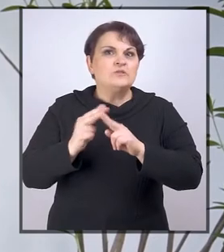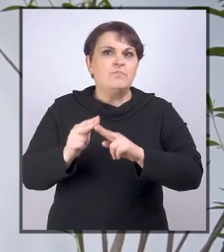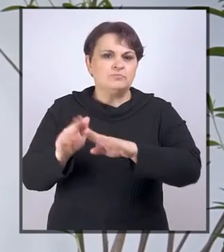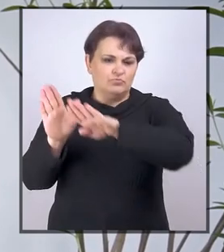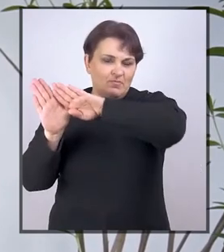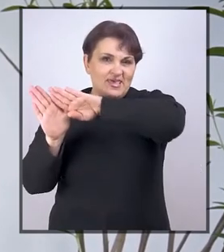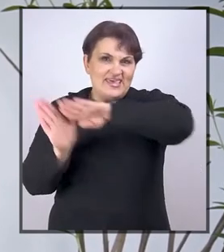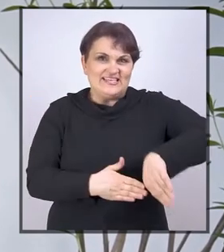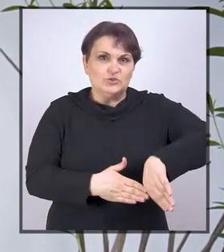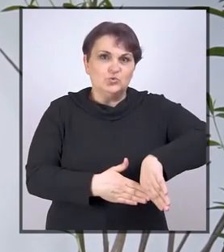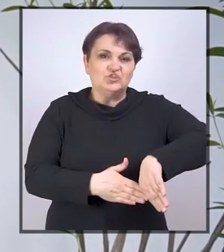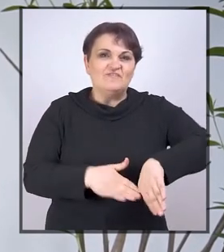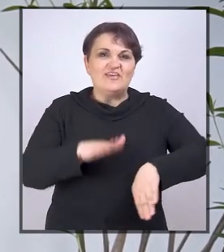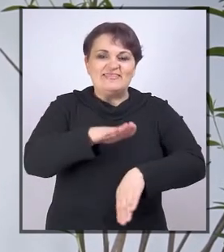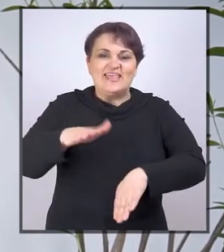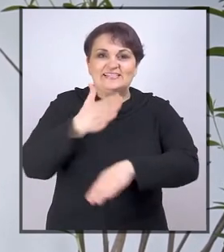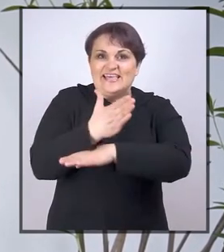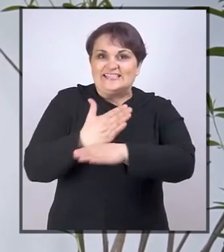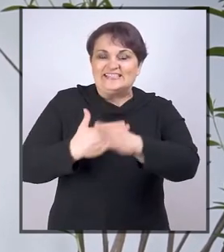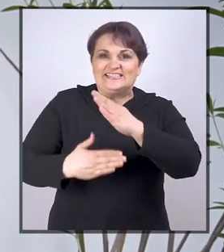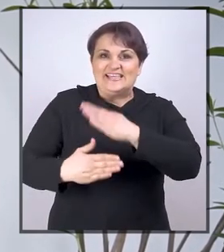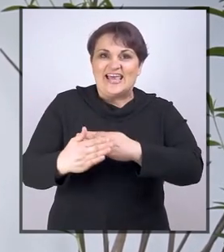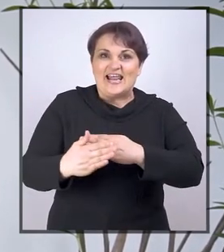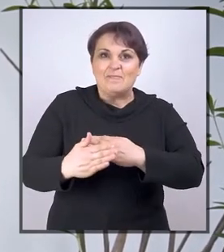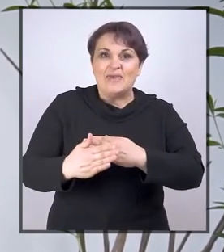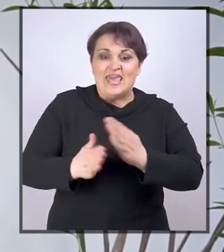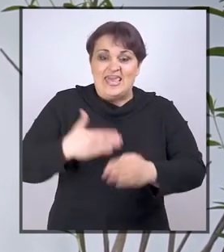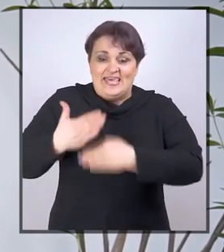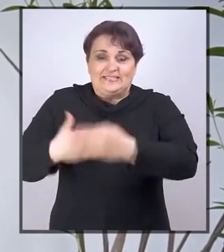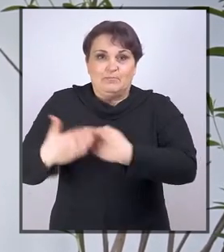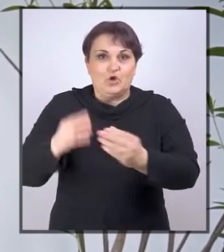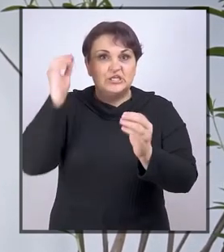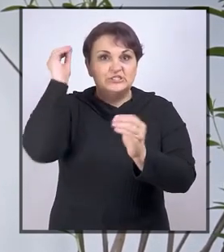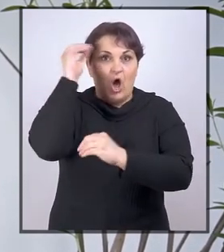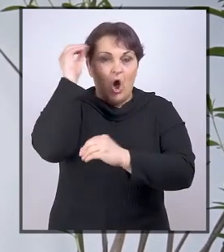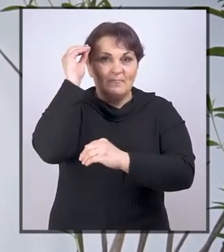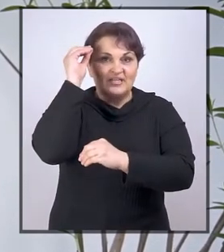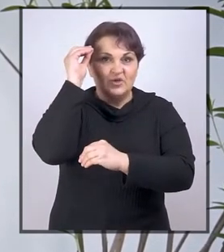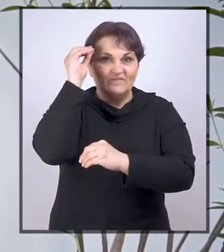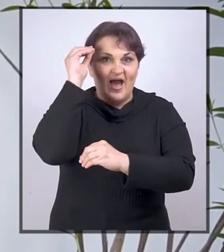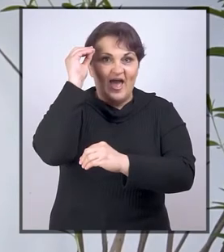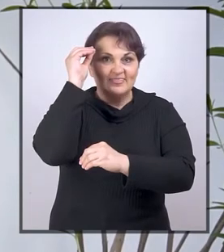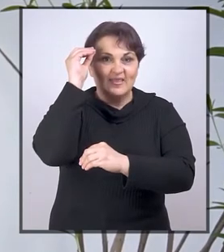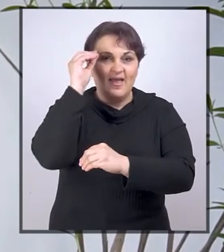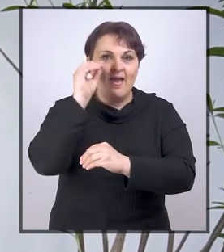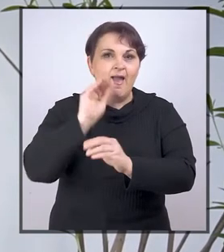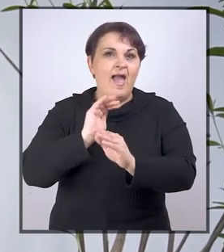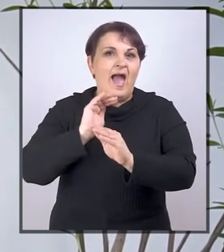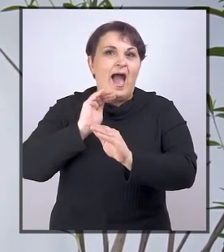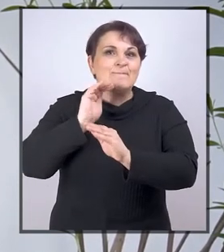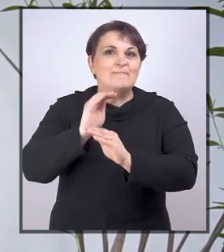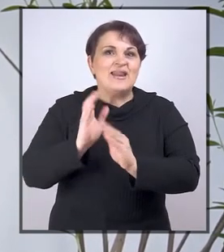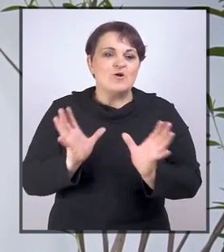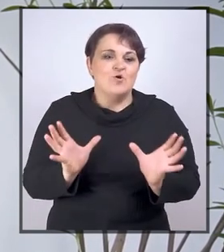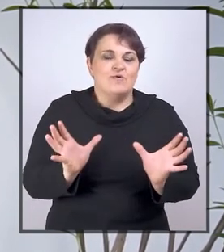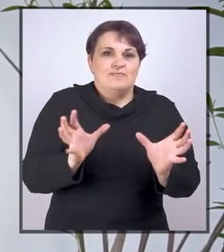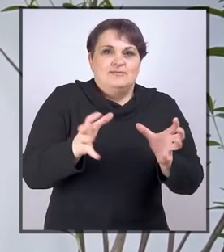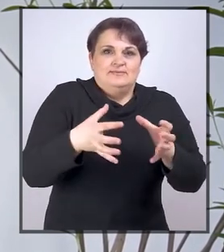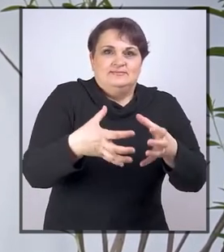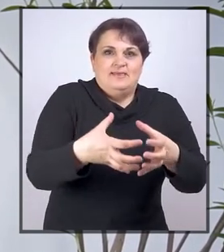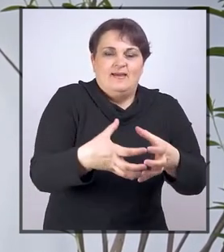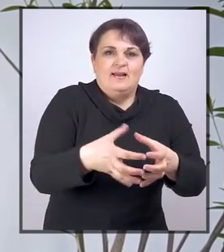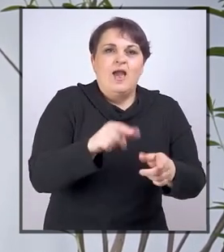potpunog isključivanja djece sa invaliditetom iz procesa obrazovanja preko